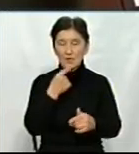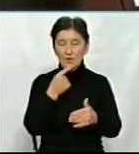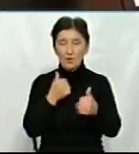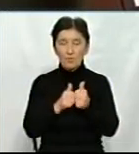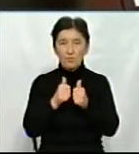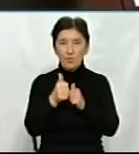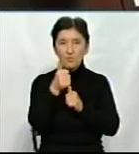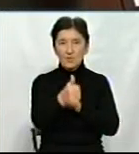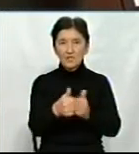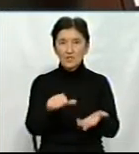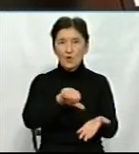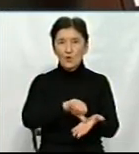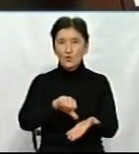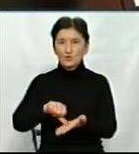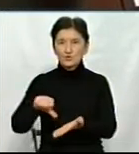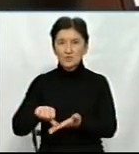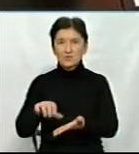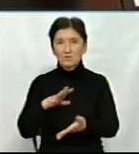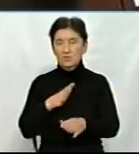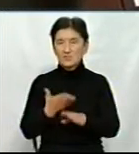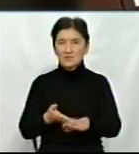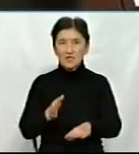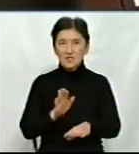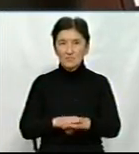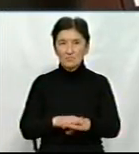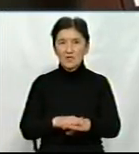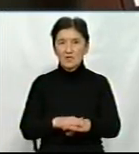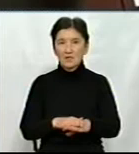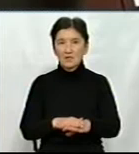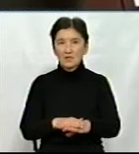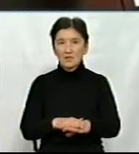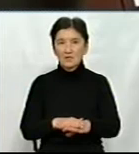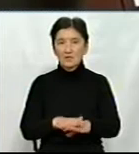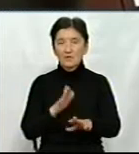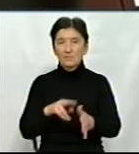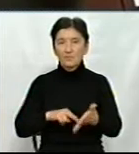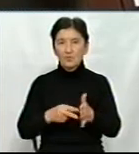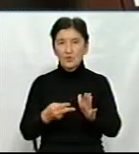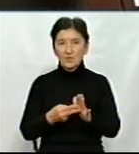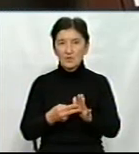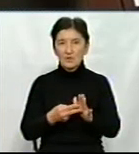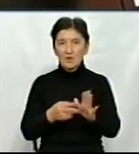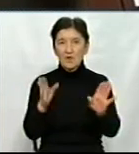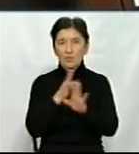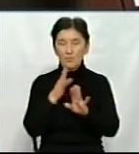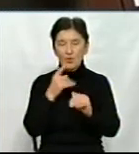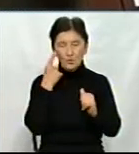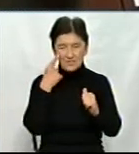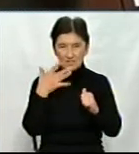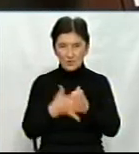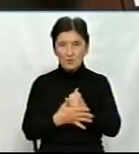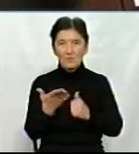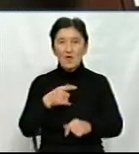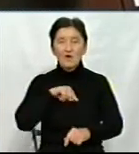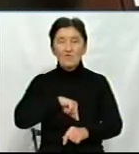учасники був надзвичайно складним. Спадним в плані погоди це зрозуміло, а в моральному